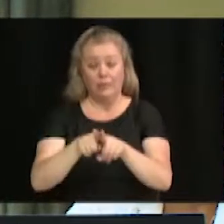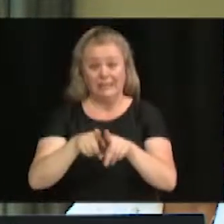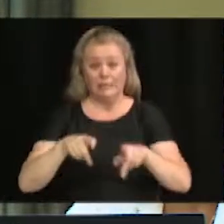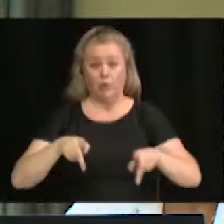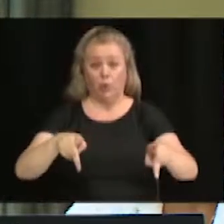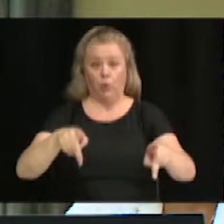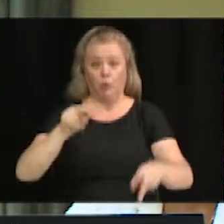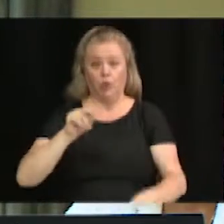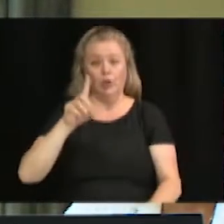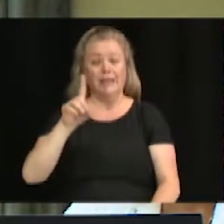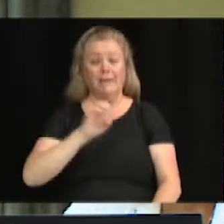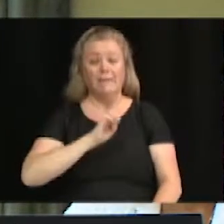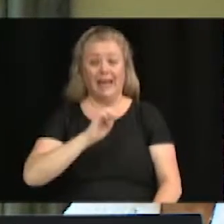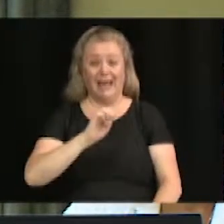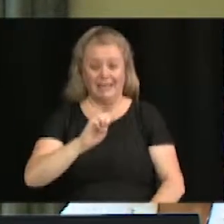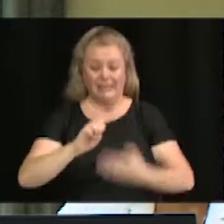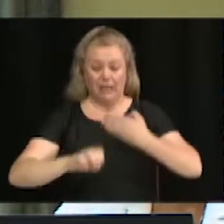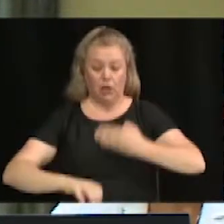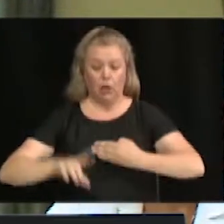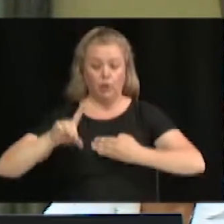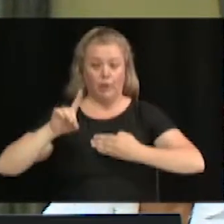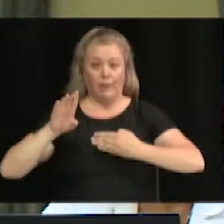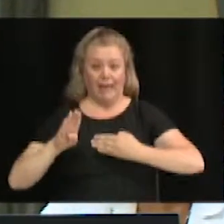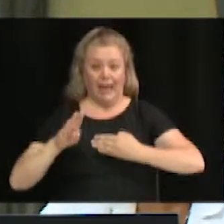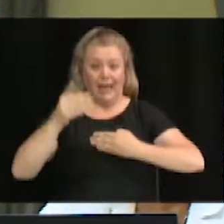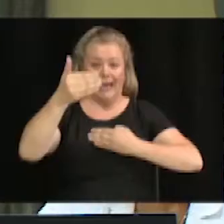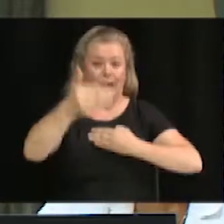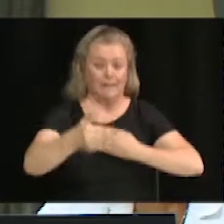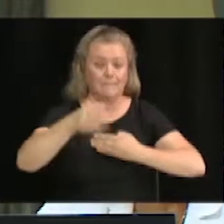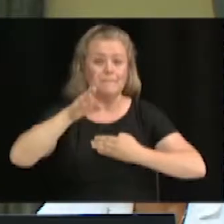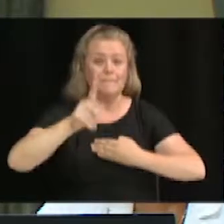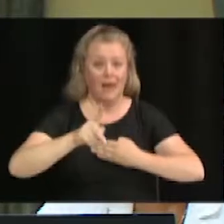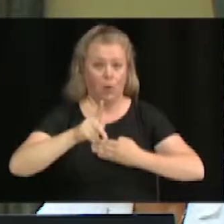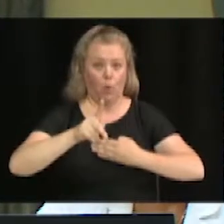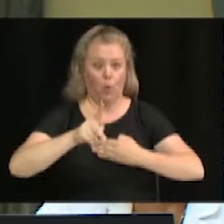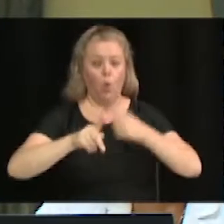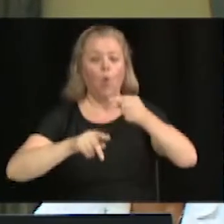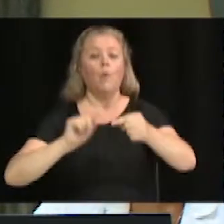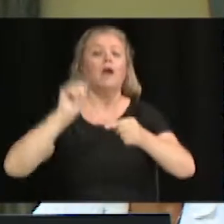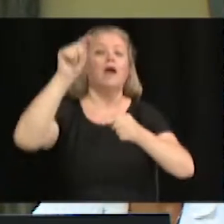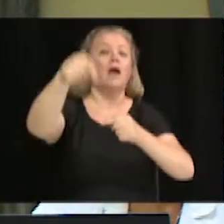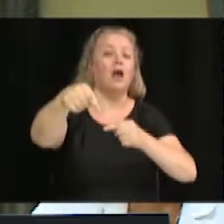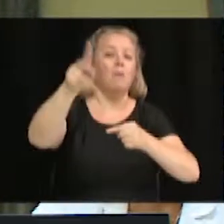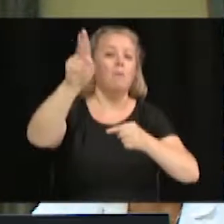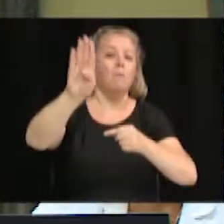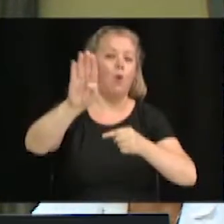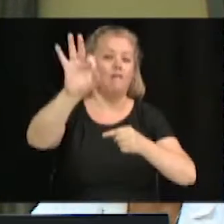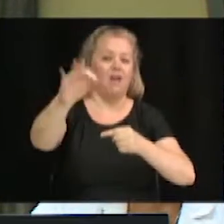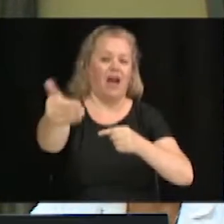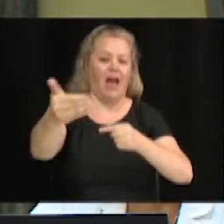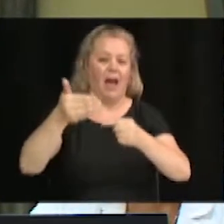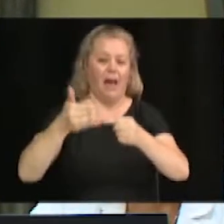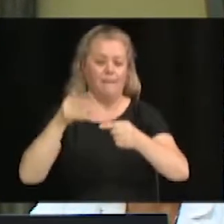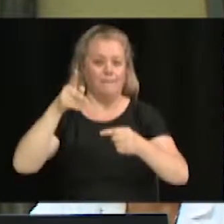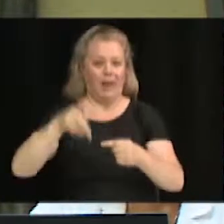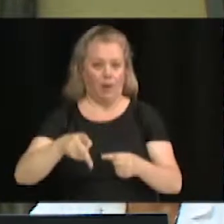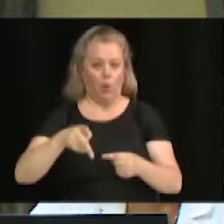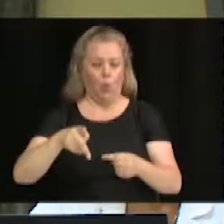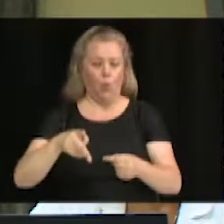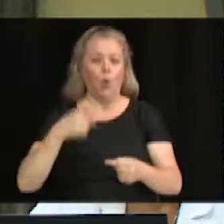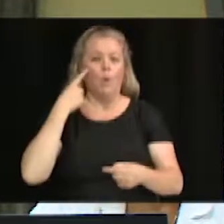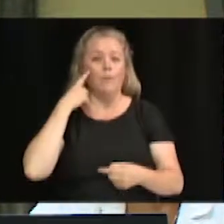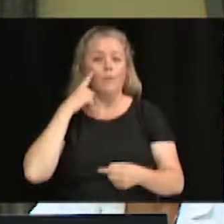entre De Bigaré et Perrault et entre le boulevard Bois-Franc et Perrault, le jeudi 15 août à partir de 6h30 jusqu'au